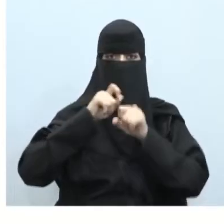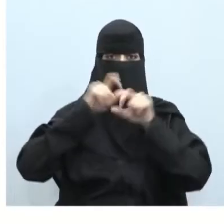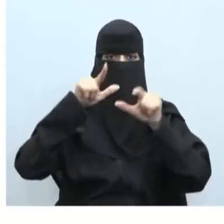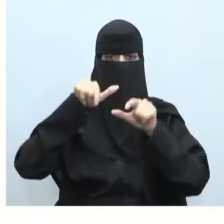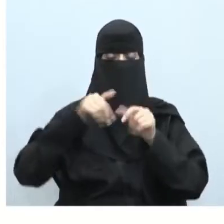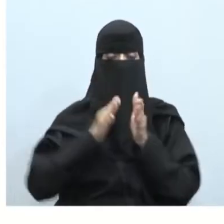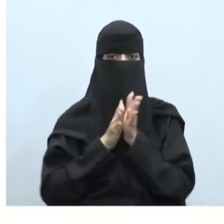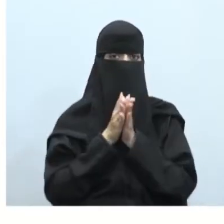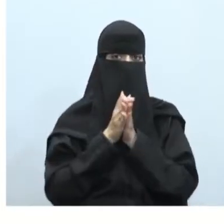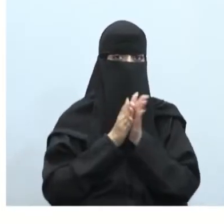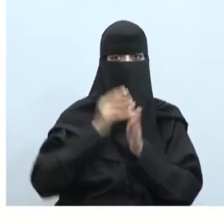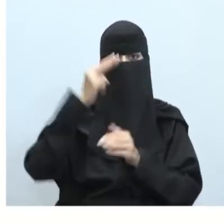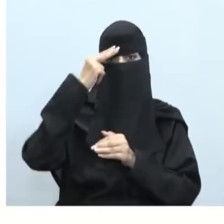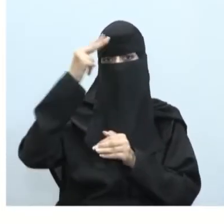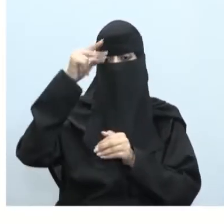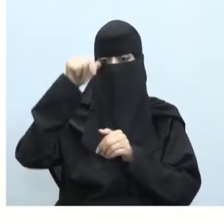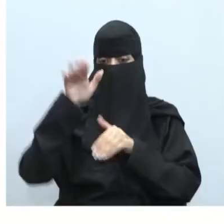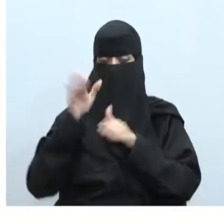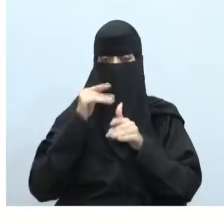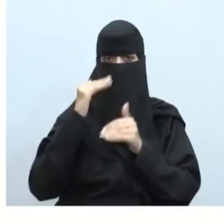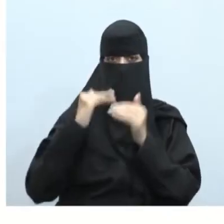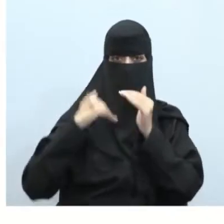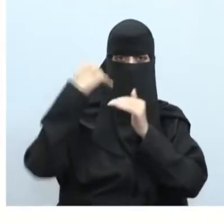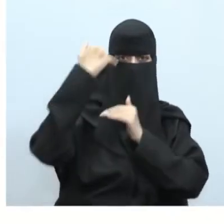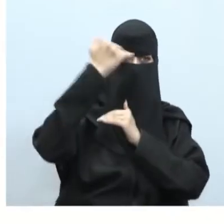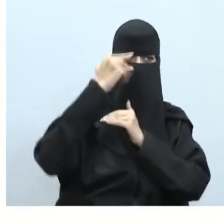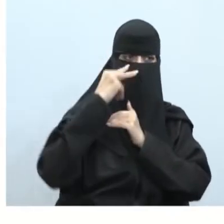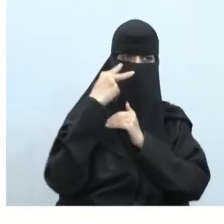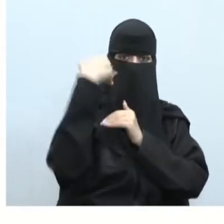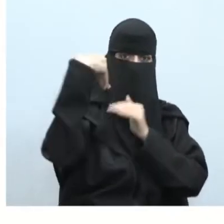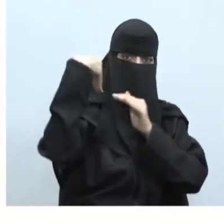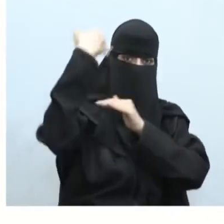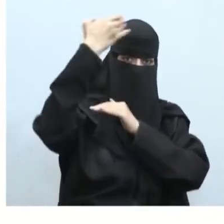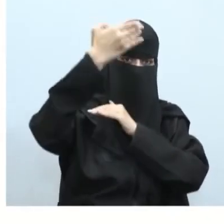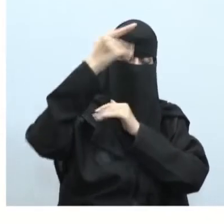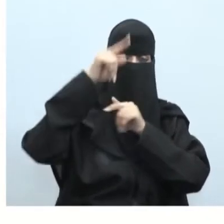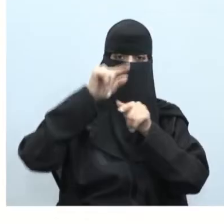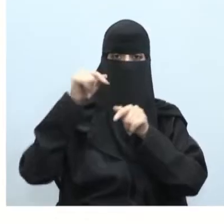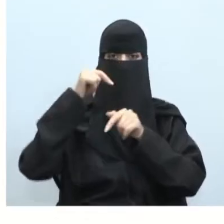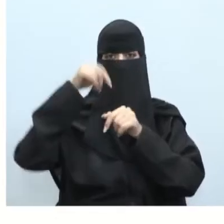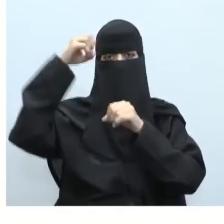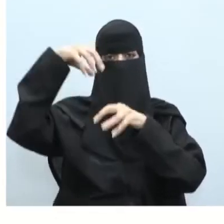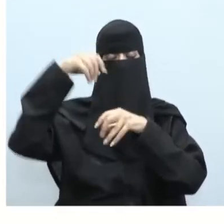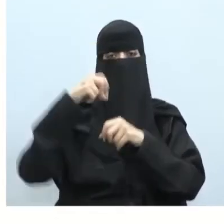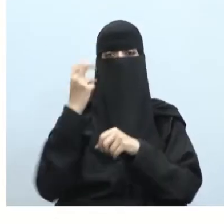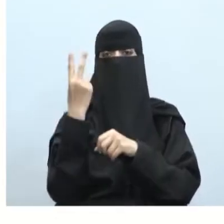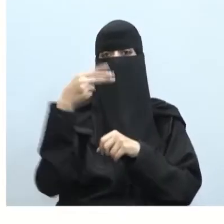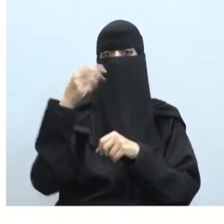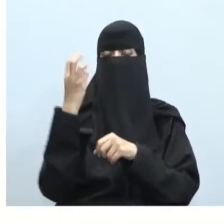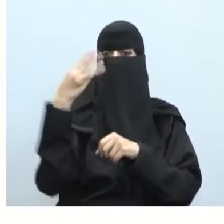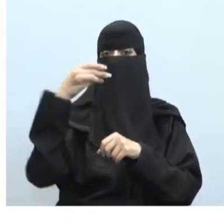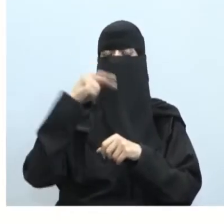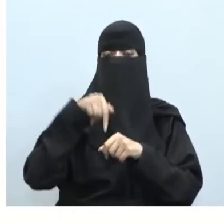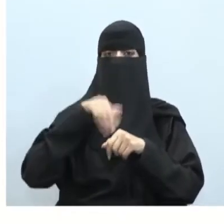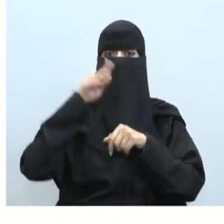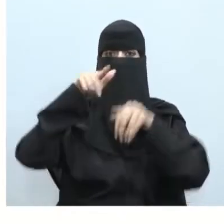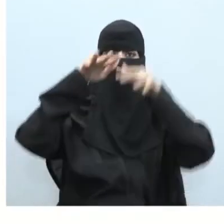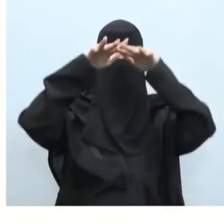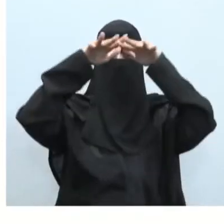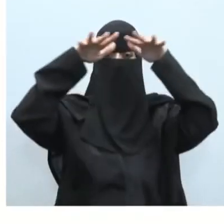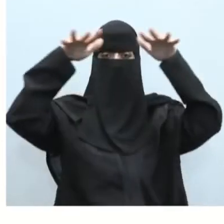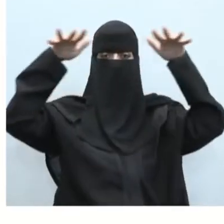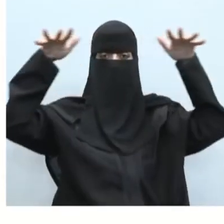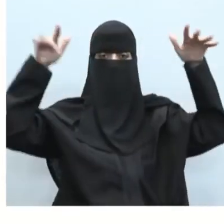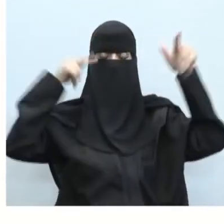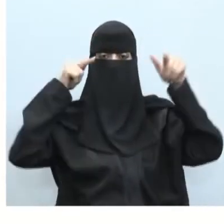اهتمام المملكة العربية السعودية ورؤيتها المباركة 2030 بالفضاء وعلوم